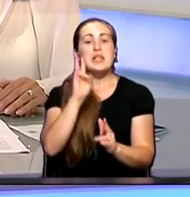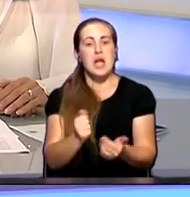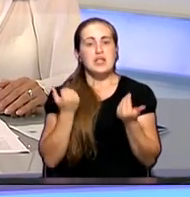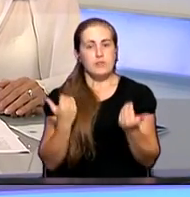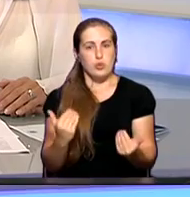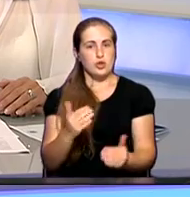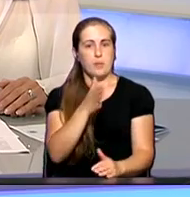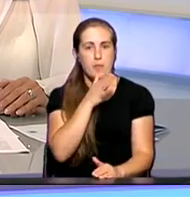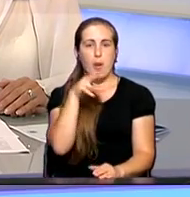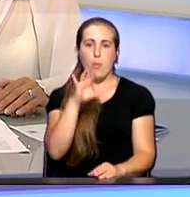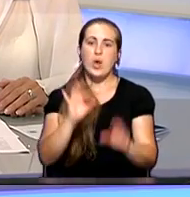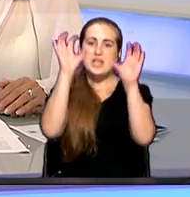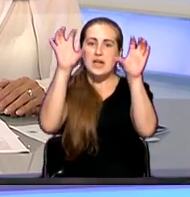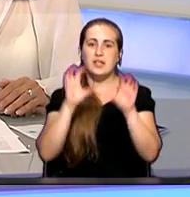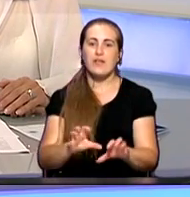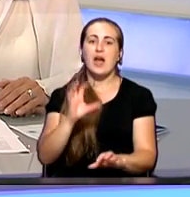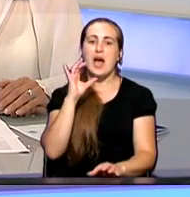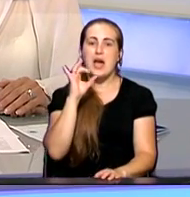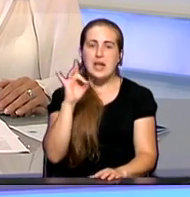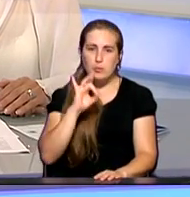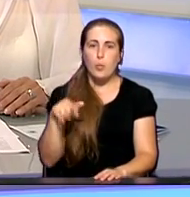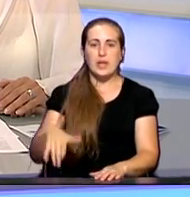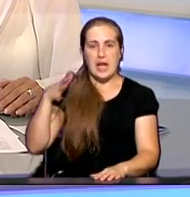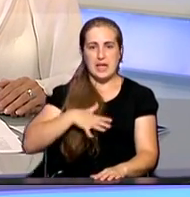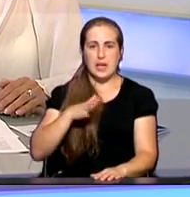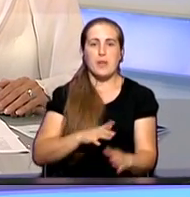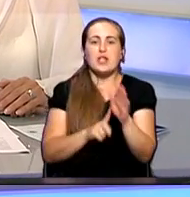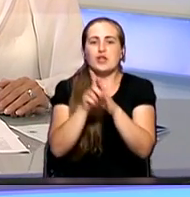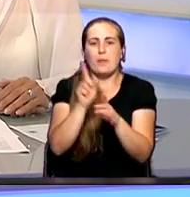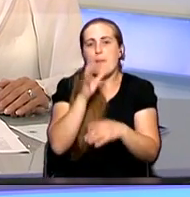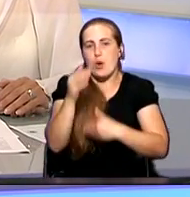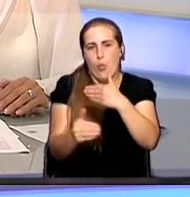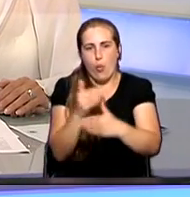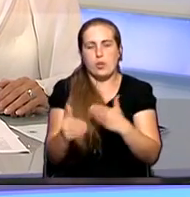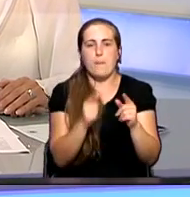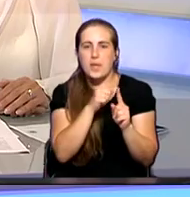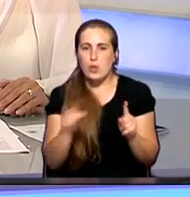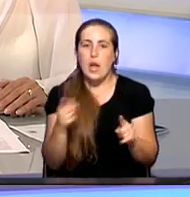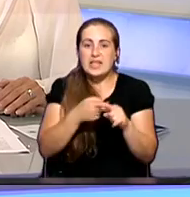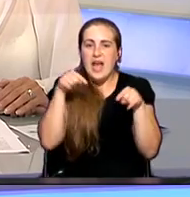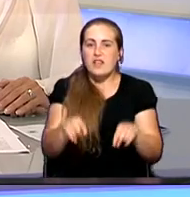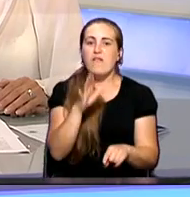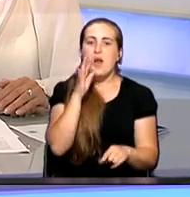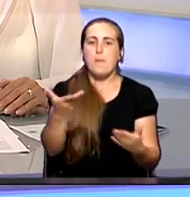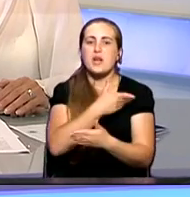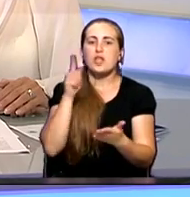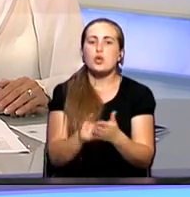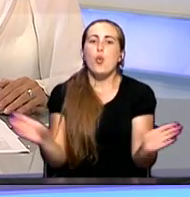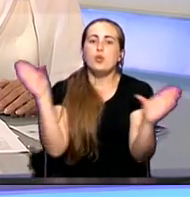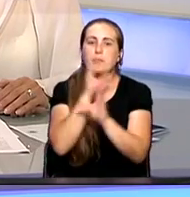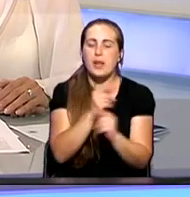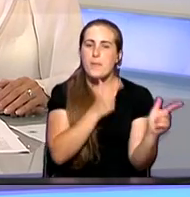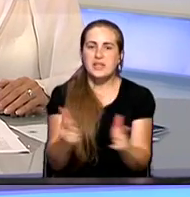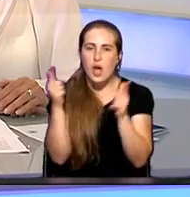по законодательству в Республике Крым действует переходный период. За этот момент мы должны успеть подготовить